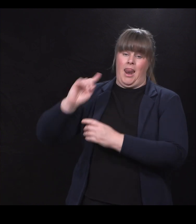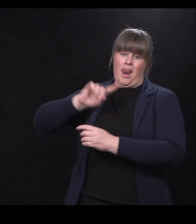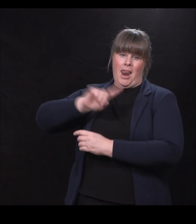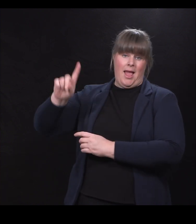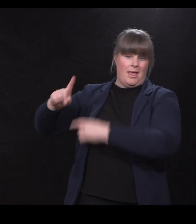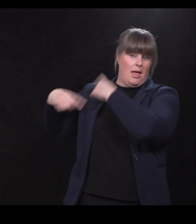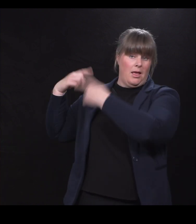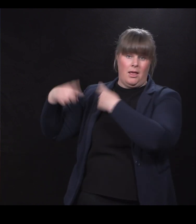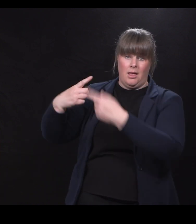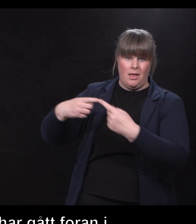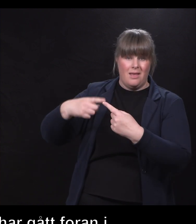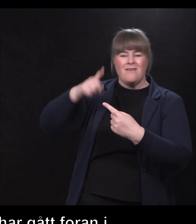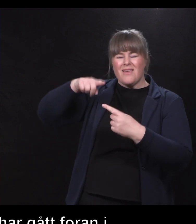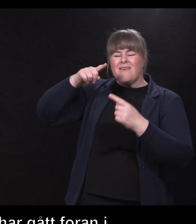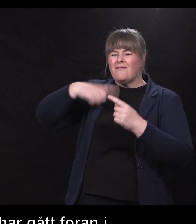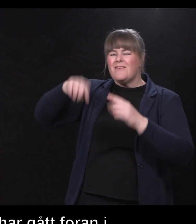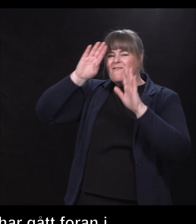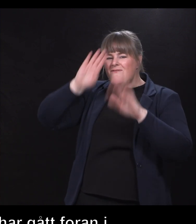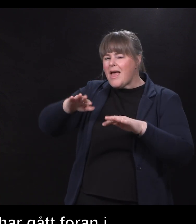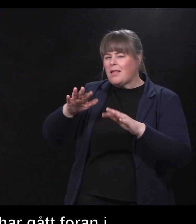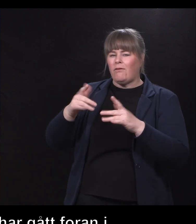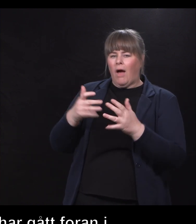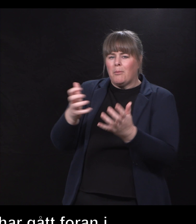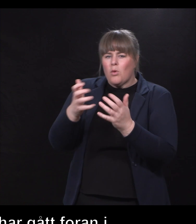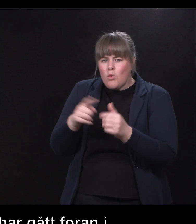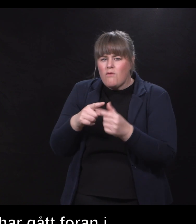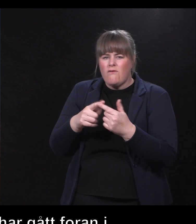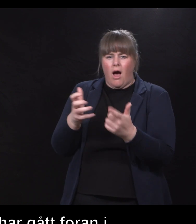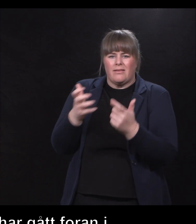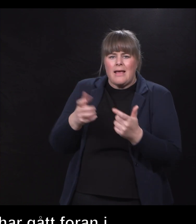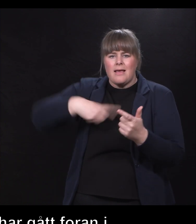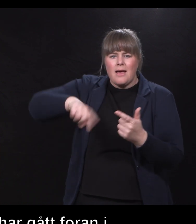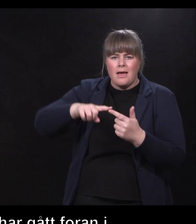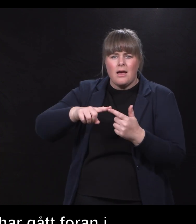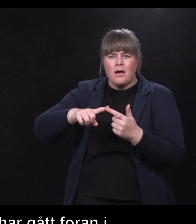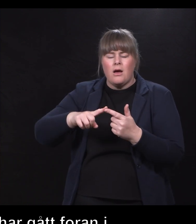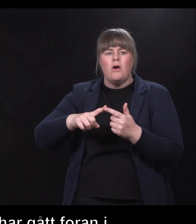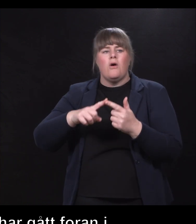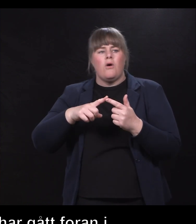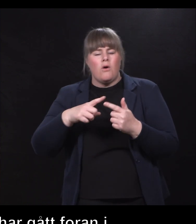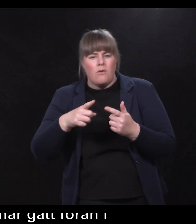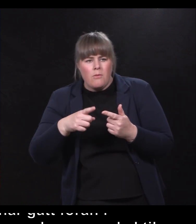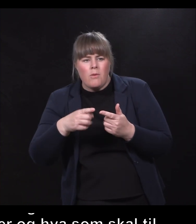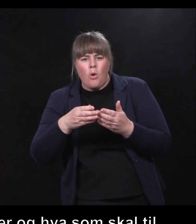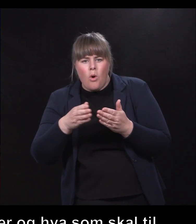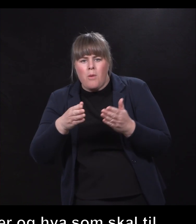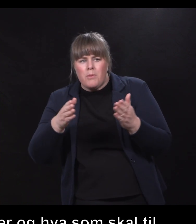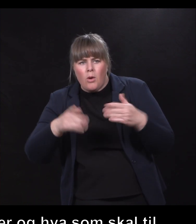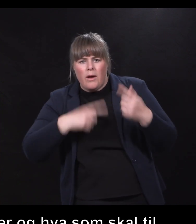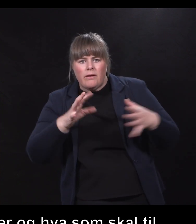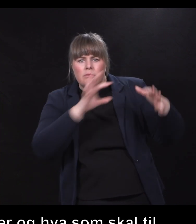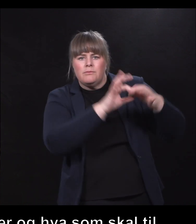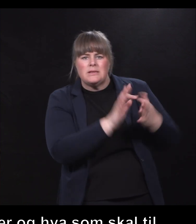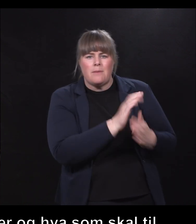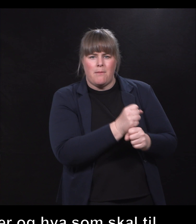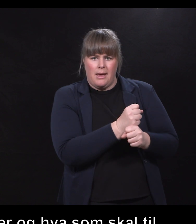vi vet hvor fort skoen trykker, vi vet kanskje hva som skal til, og så kan de ideelle aktørene starte opp, og så får man til et samarbeid. Eventuelt